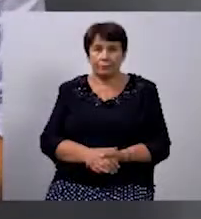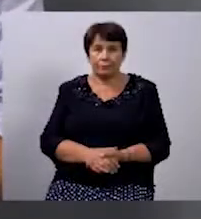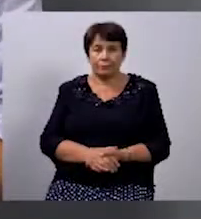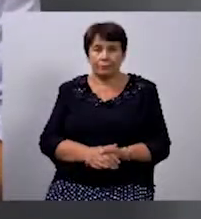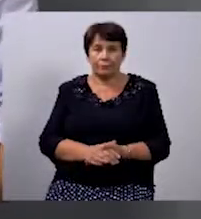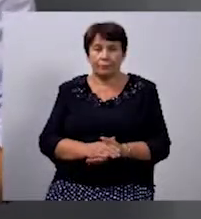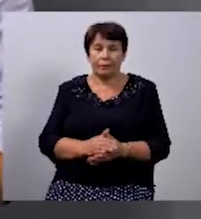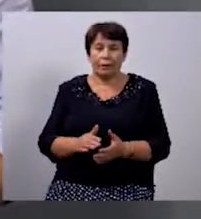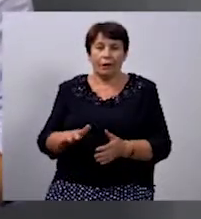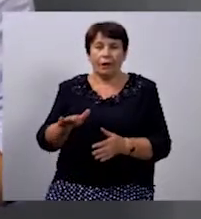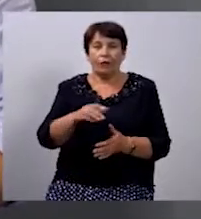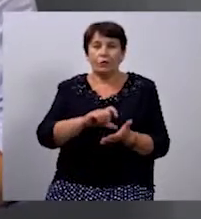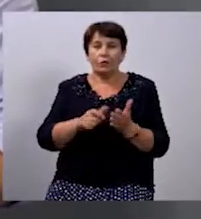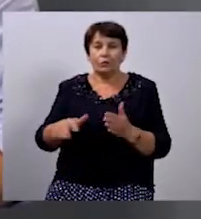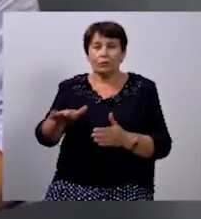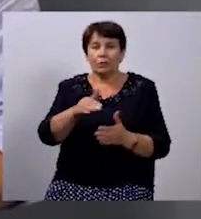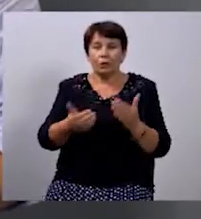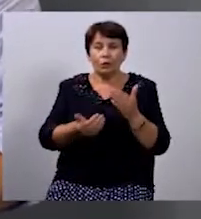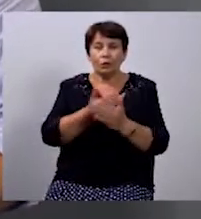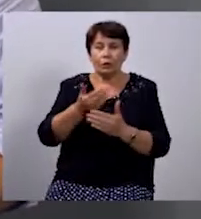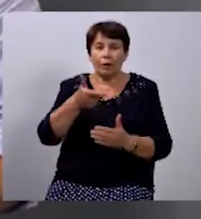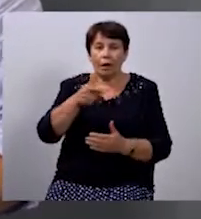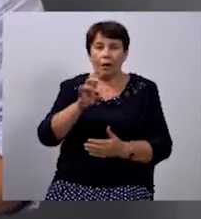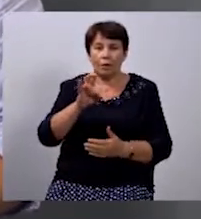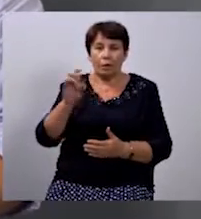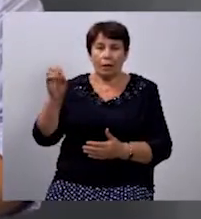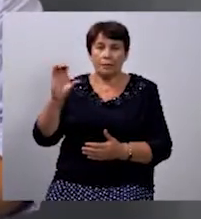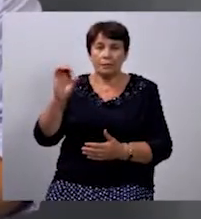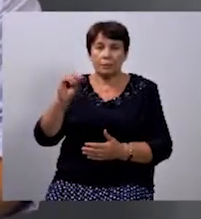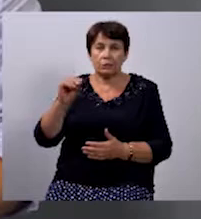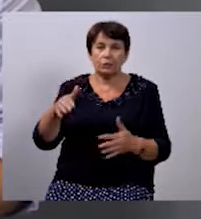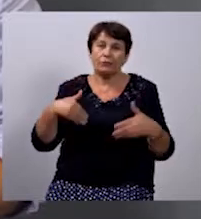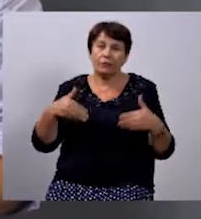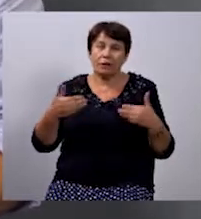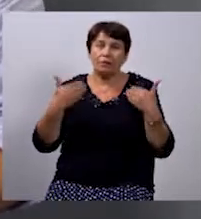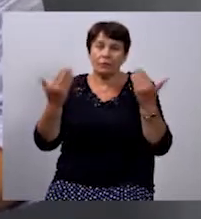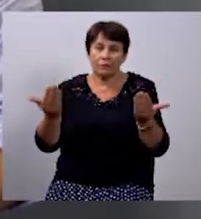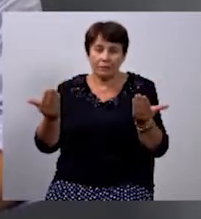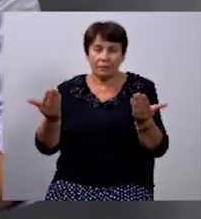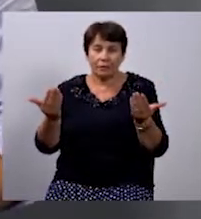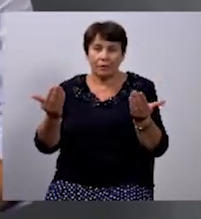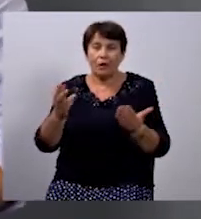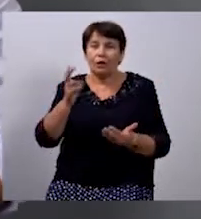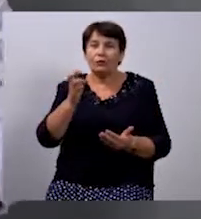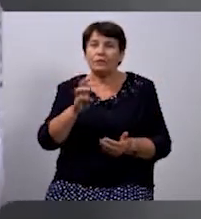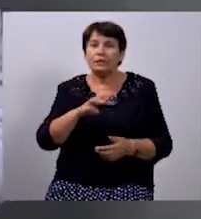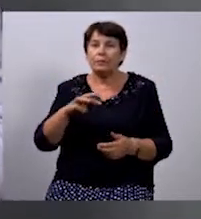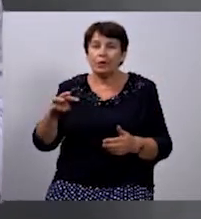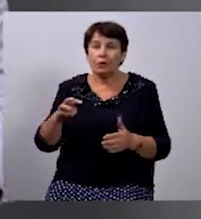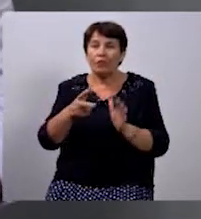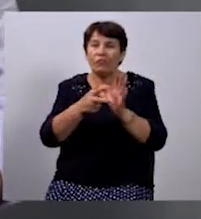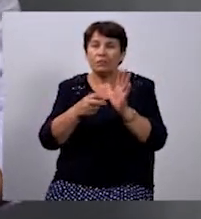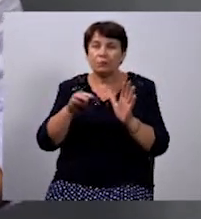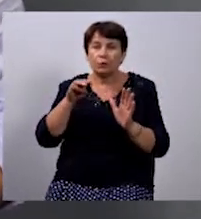В студії новини Андрій Паньків та Ганна Семчишин. Вітаємо вас. 200 мільйонів 800